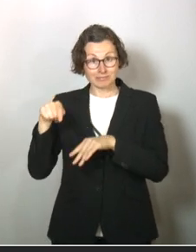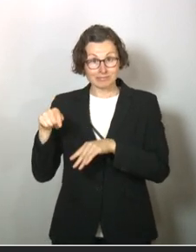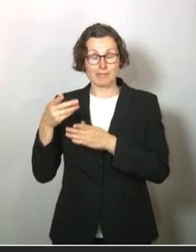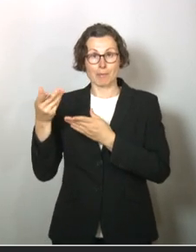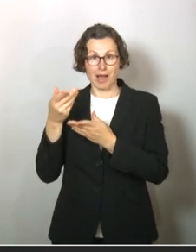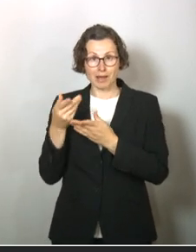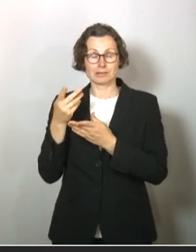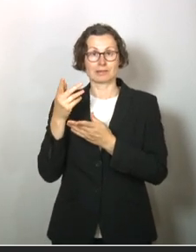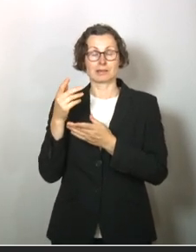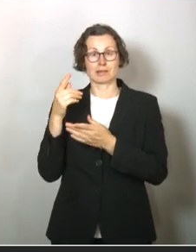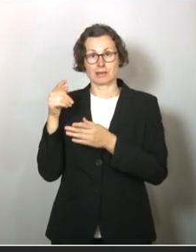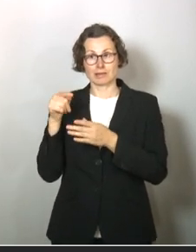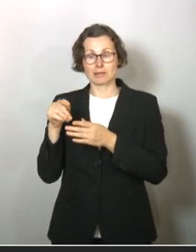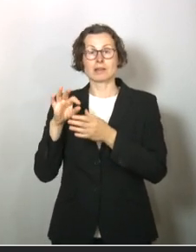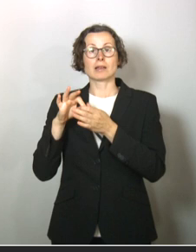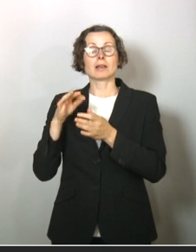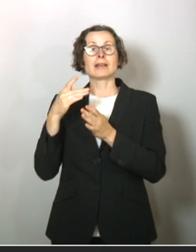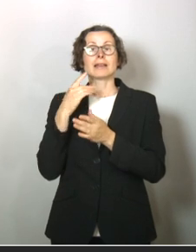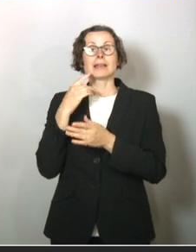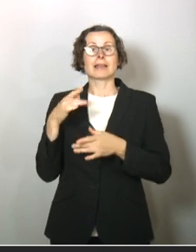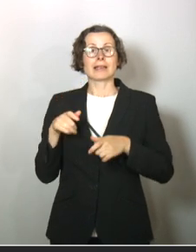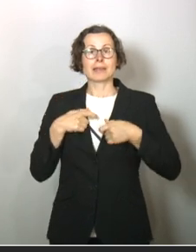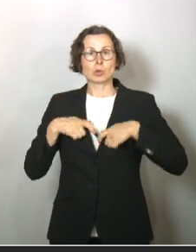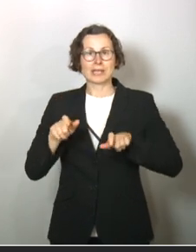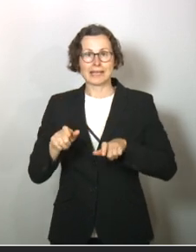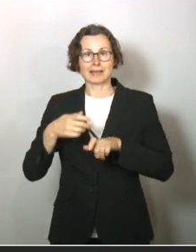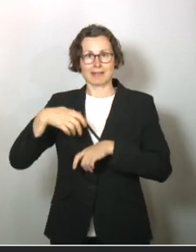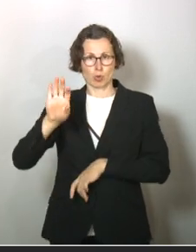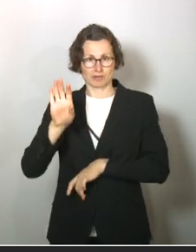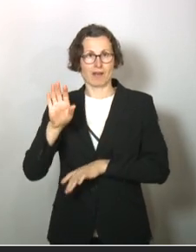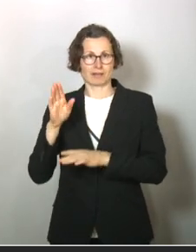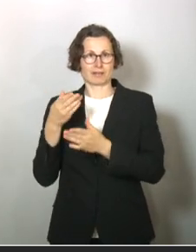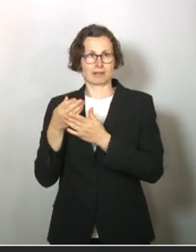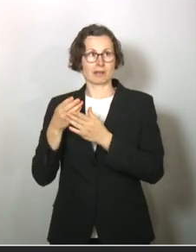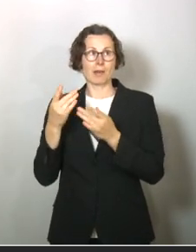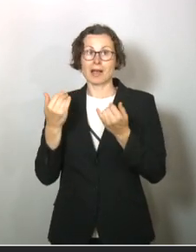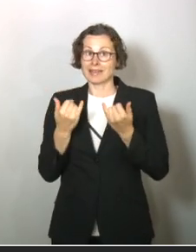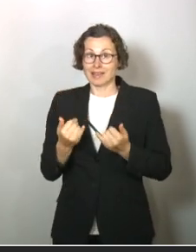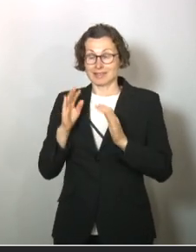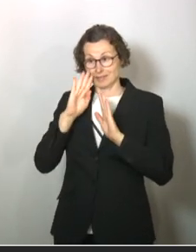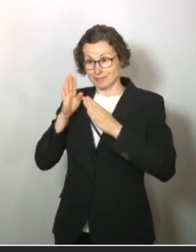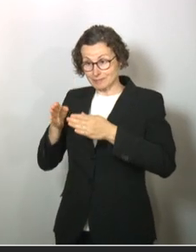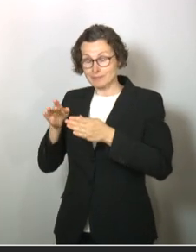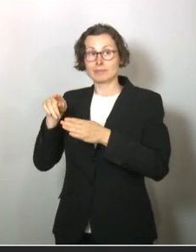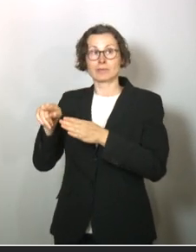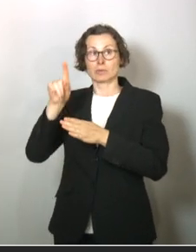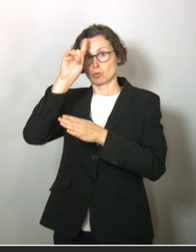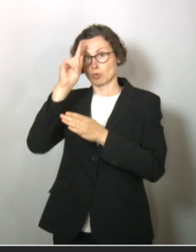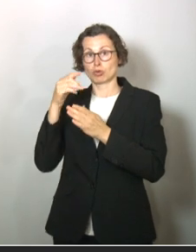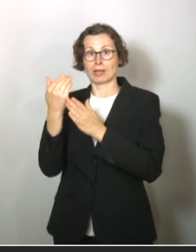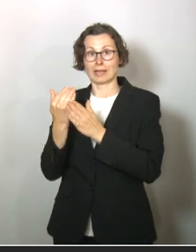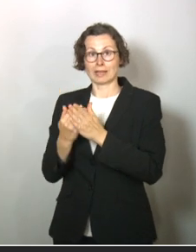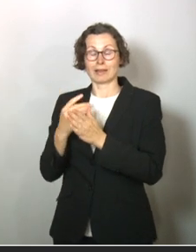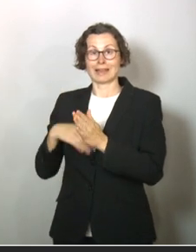die schwierige Frage mit dem Immunitätsausweis. Aber ich spreche nicht für den Deutschen Ethikrat, sondern nur für mich selbst, für meine Einschätzungen.